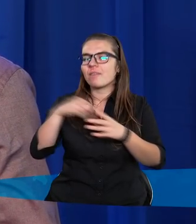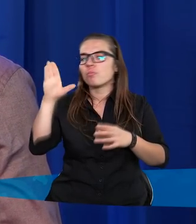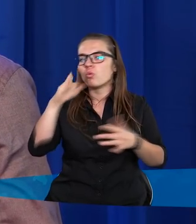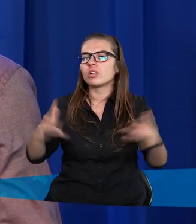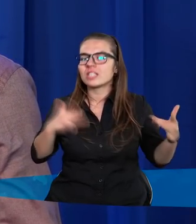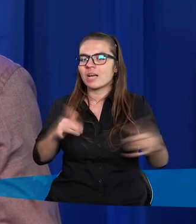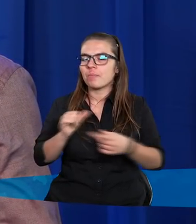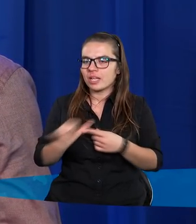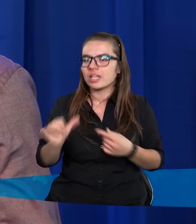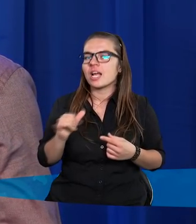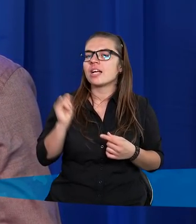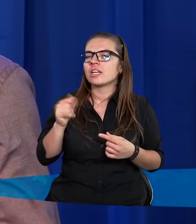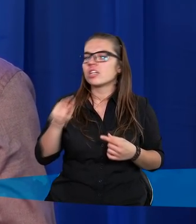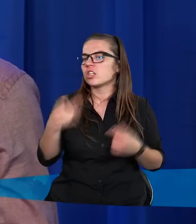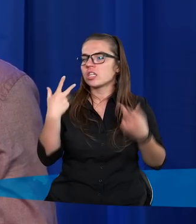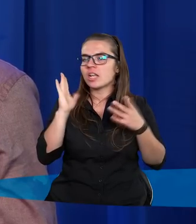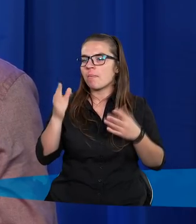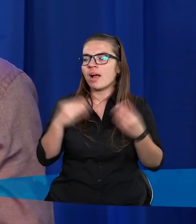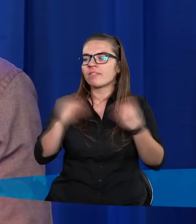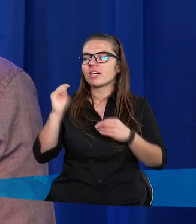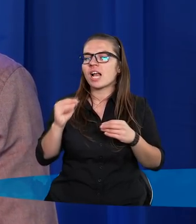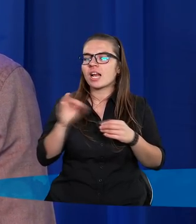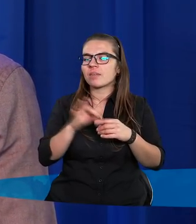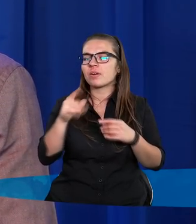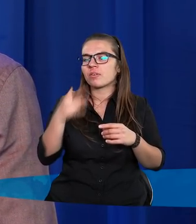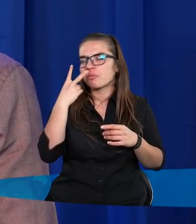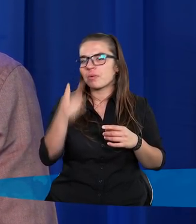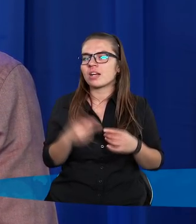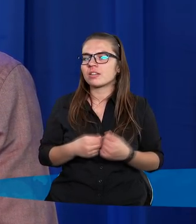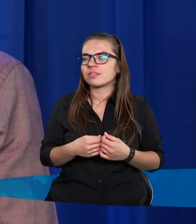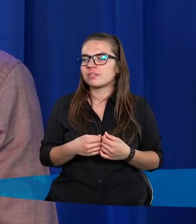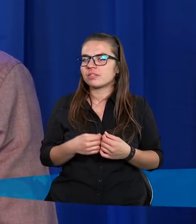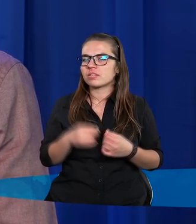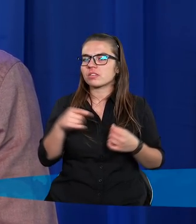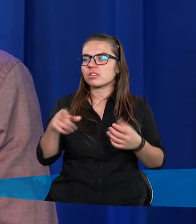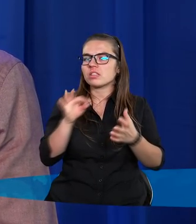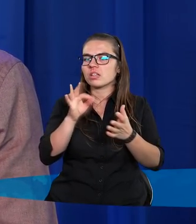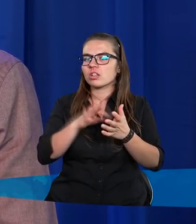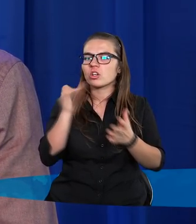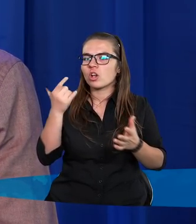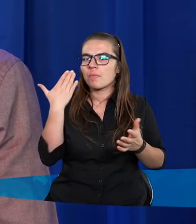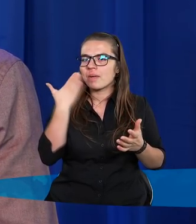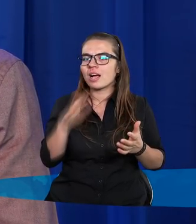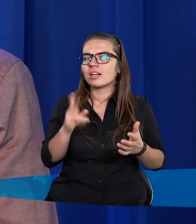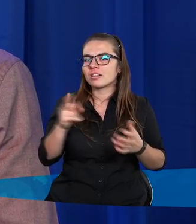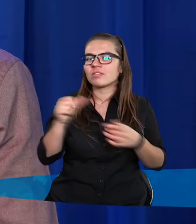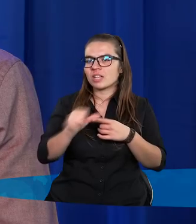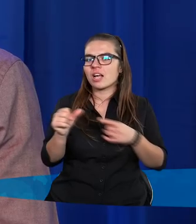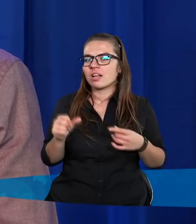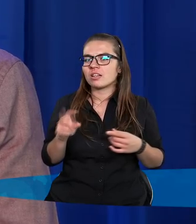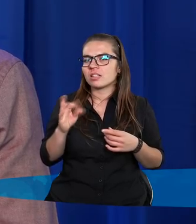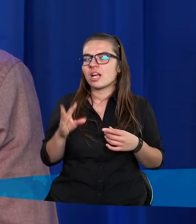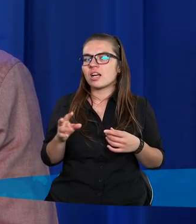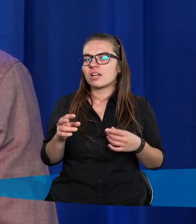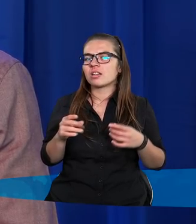cierpi, to nie będziemy więcej porównywać w ten sposób. Cierpi 7 miliardów razy bardziej niż każdy z nas. Tak.